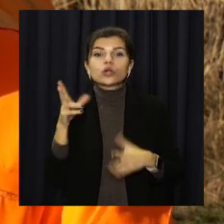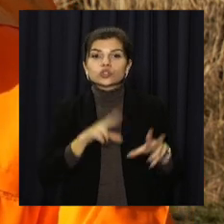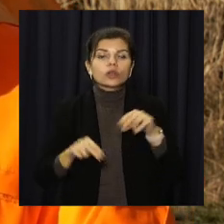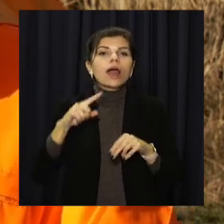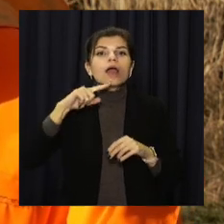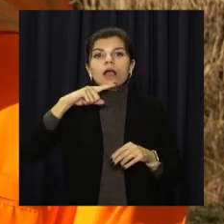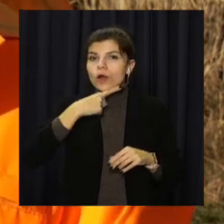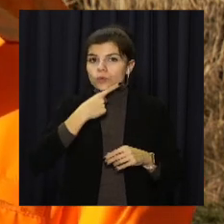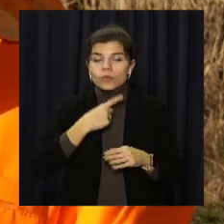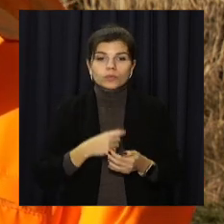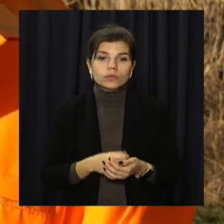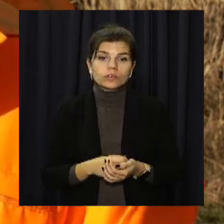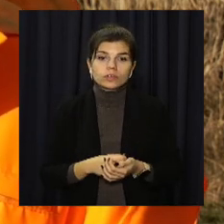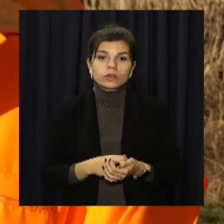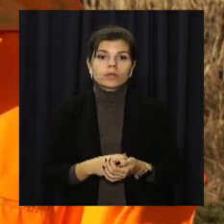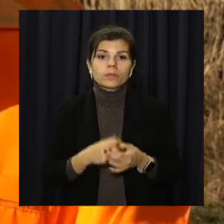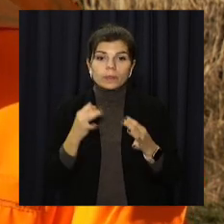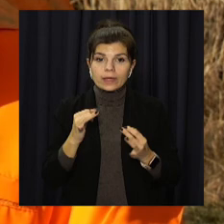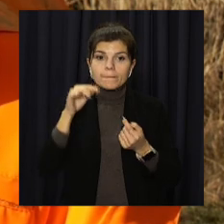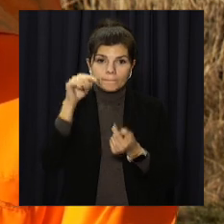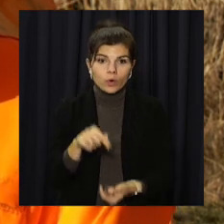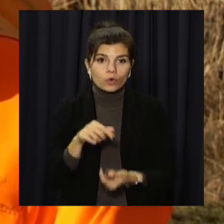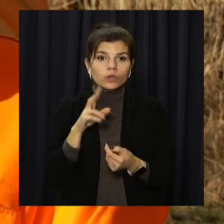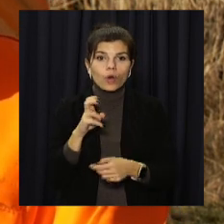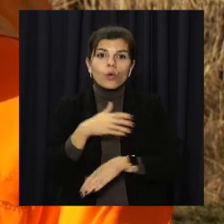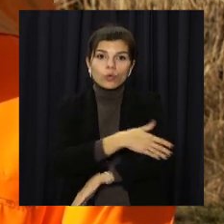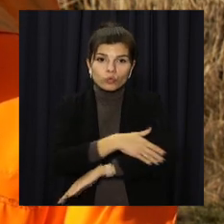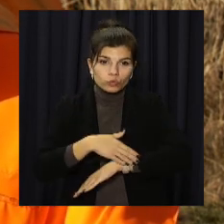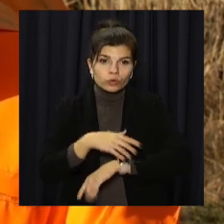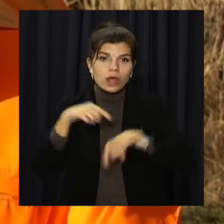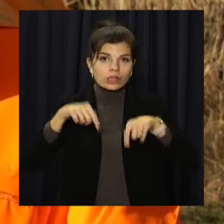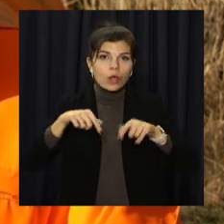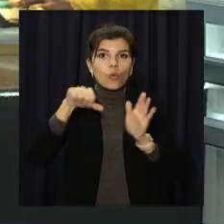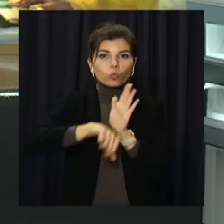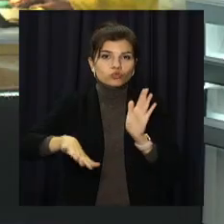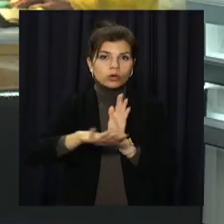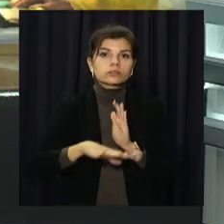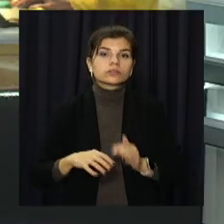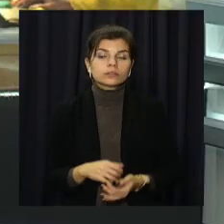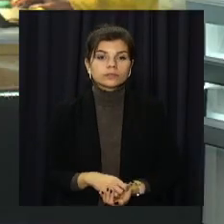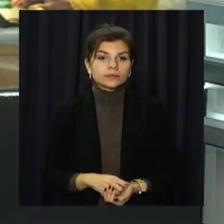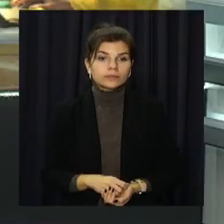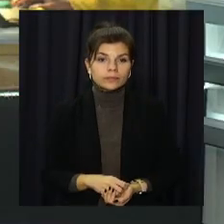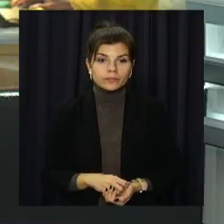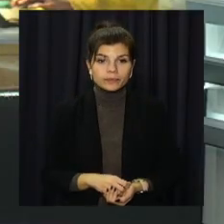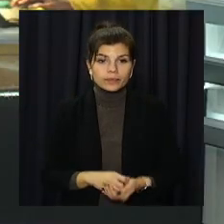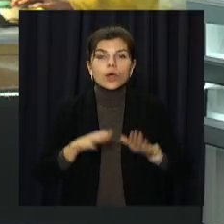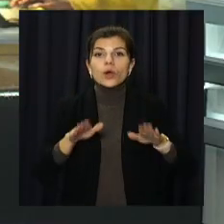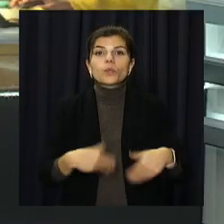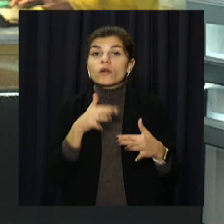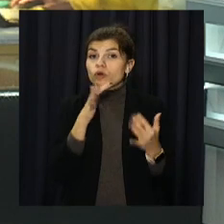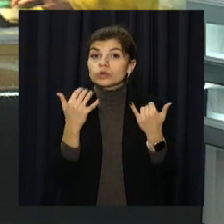економні і підходять по категорії вулиць даного участку. Після